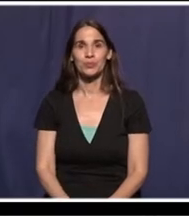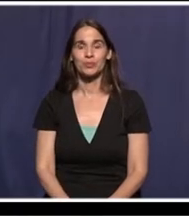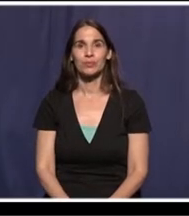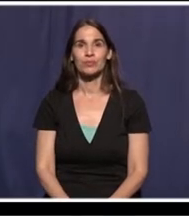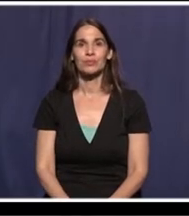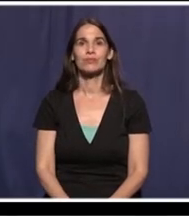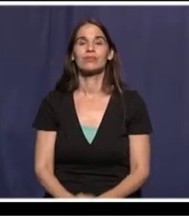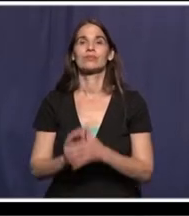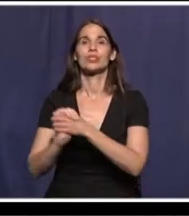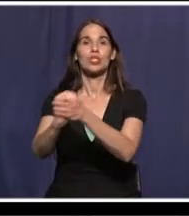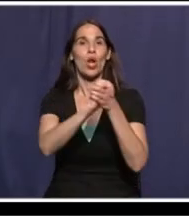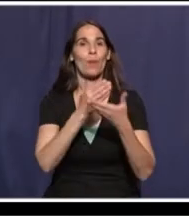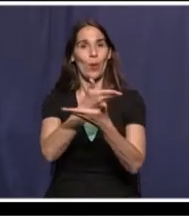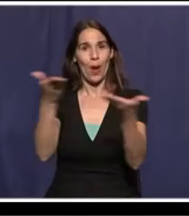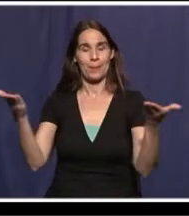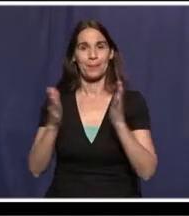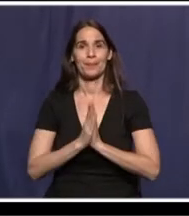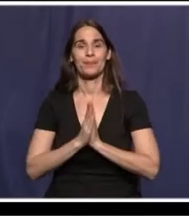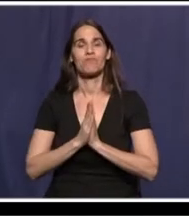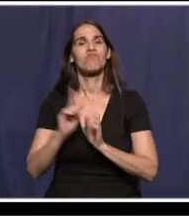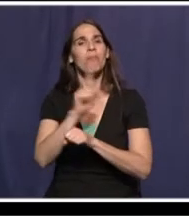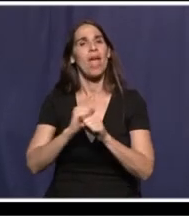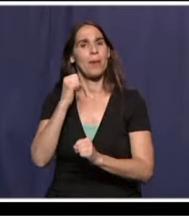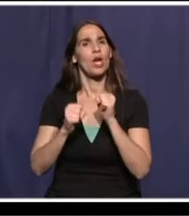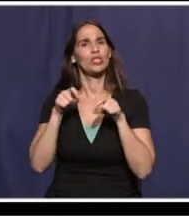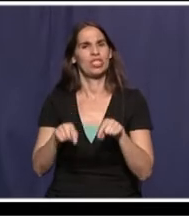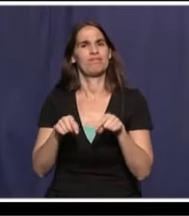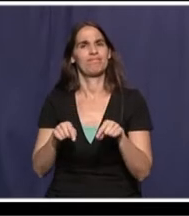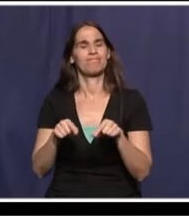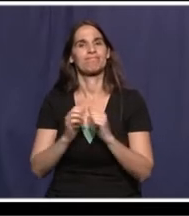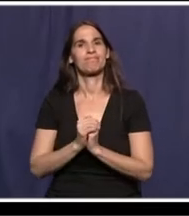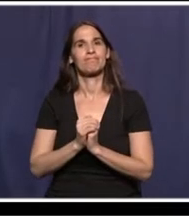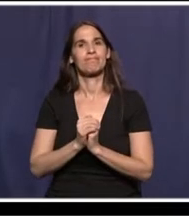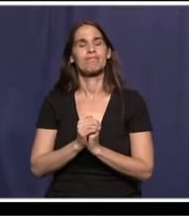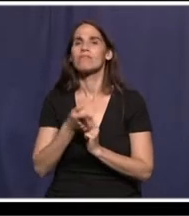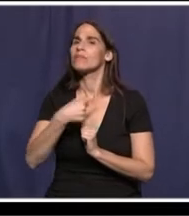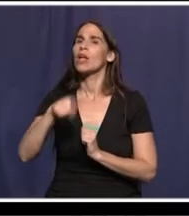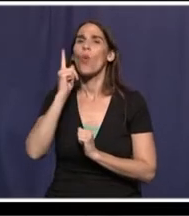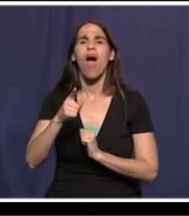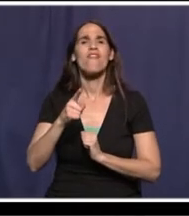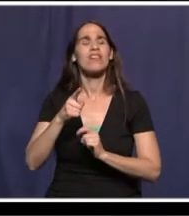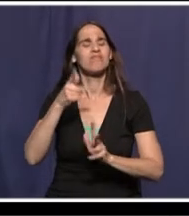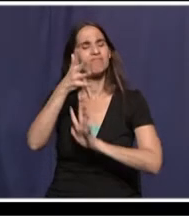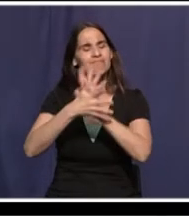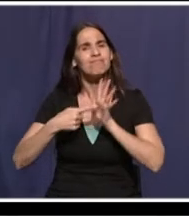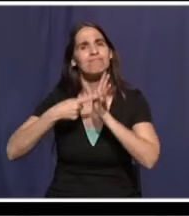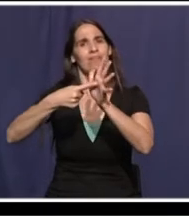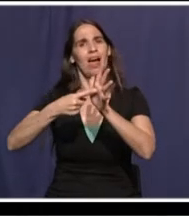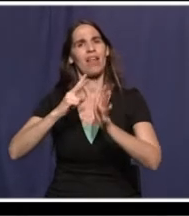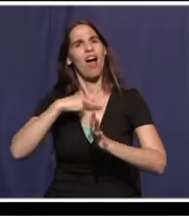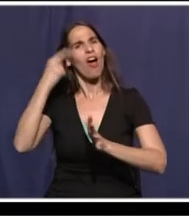שלום לכולם, בימים קשים אלה אנו חייבים להרים את הכל השפוי